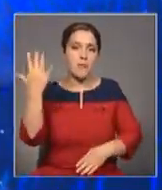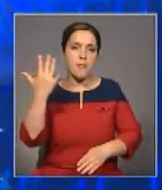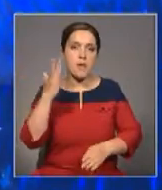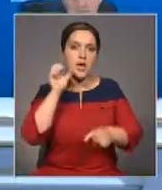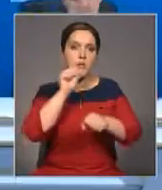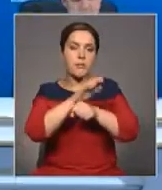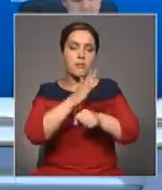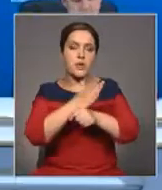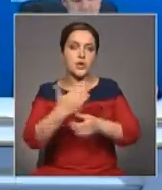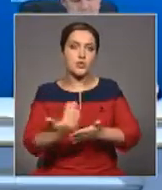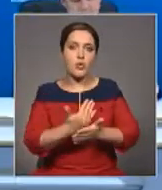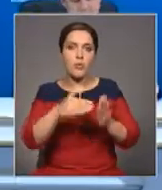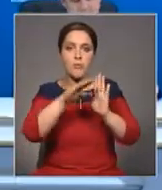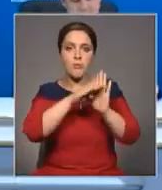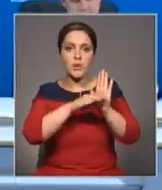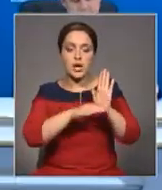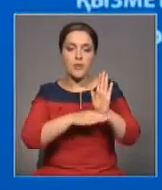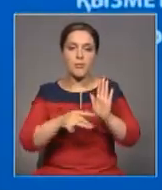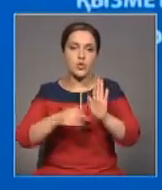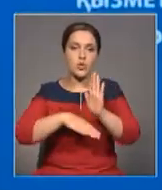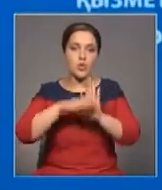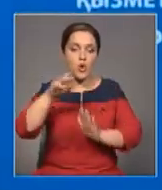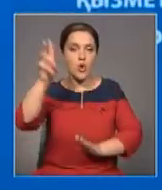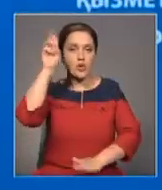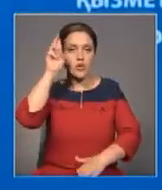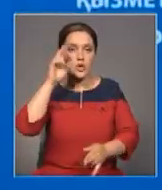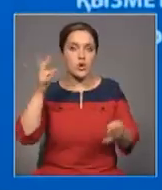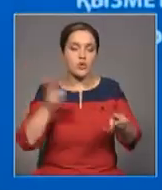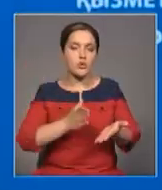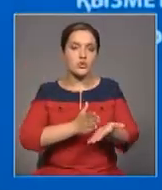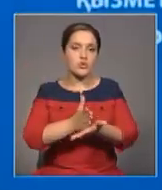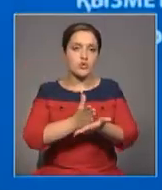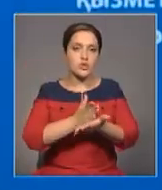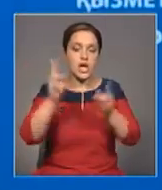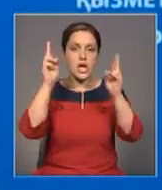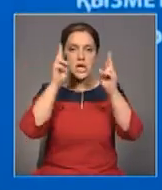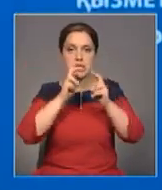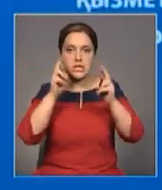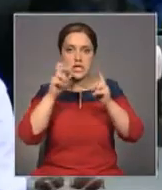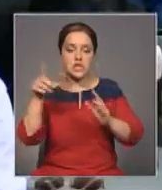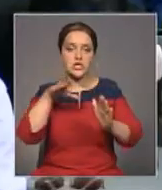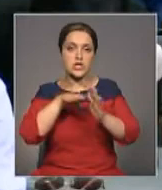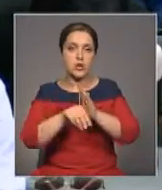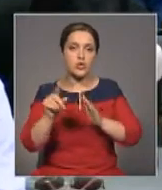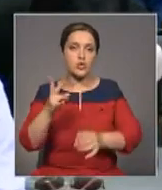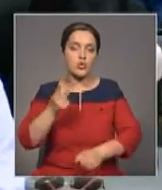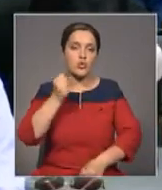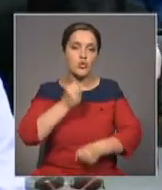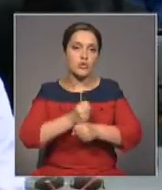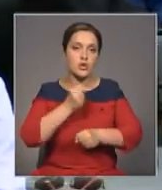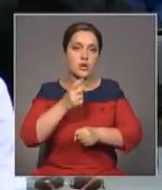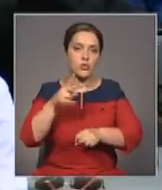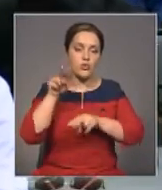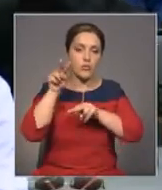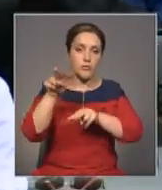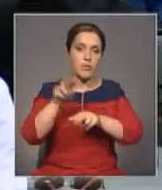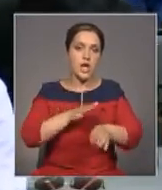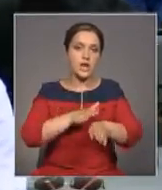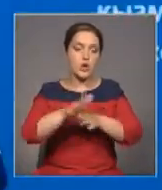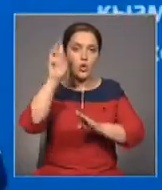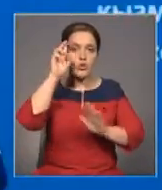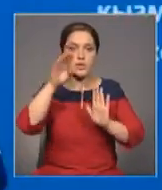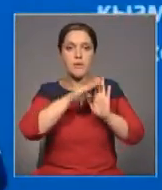реформ, которая касается совершенствования государственного аппарата. Исследователи считают, что необходимо ужесточить систему надзора по